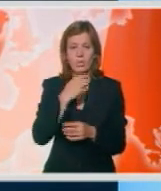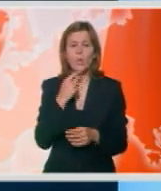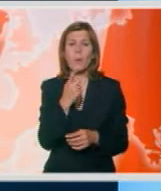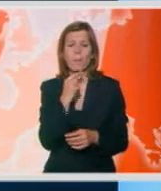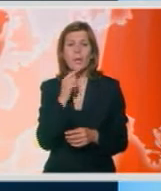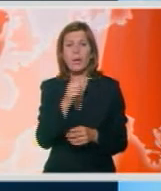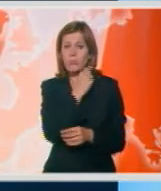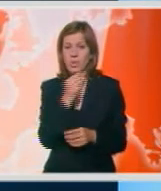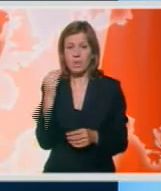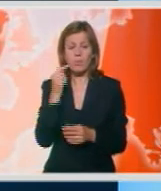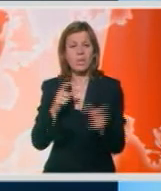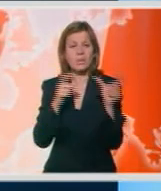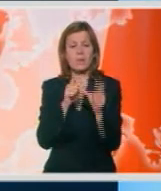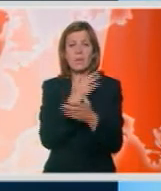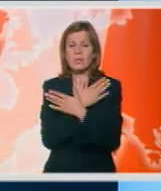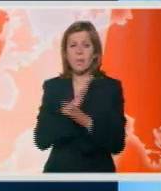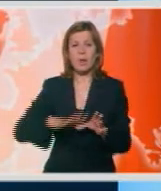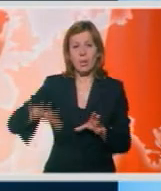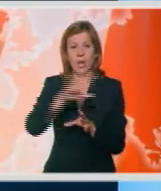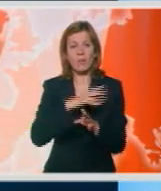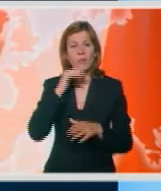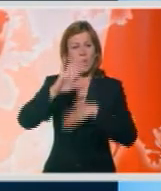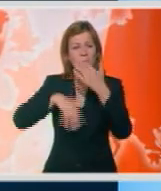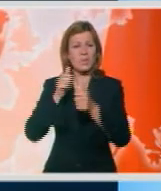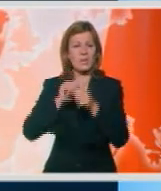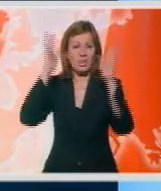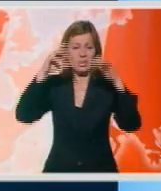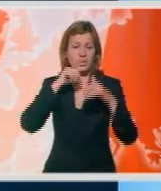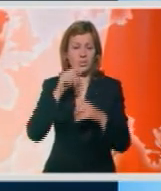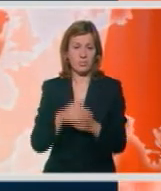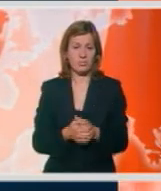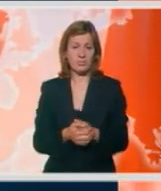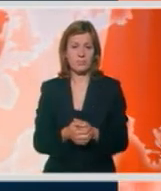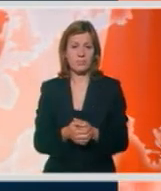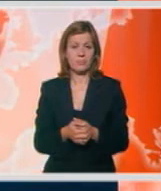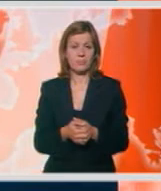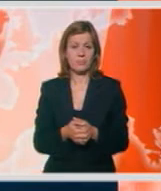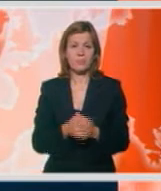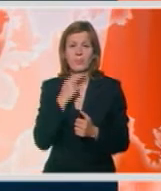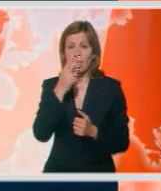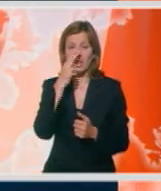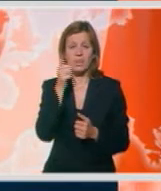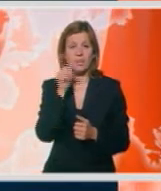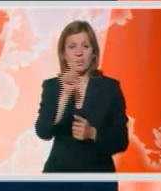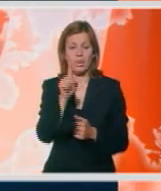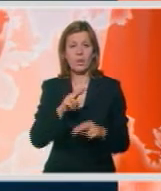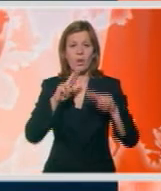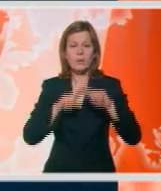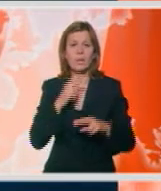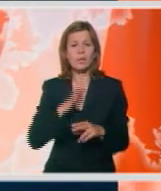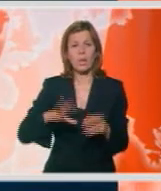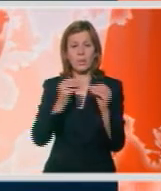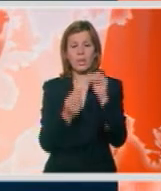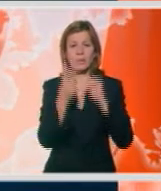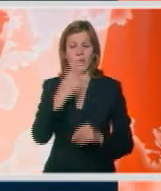petak, posle podne, u severnim i zapadnim predeljima, na oblačenjem sa kišom i pljuskovima. Gledali ste Vestiju 1. Ostanite uz